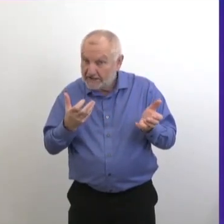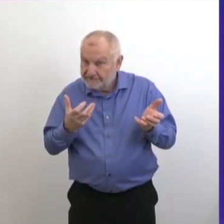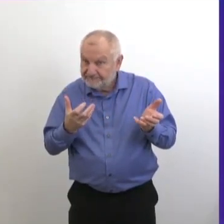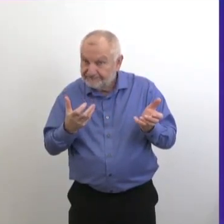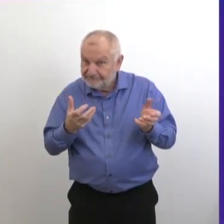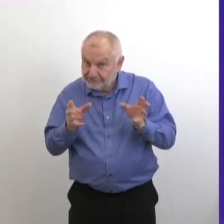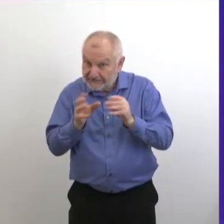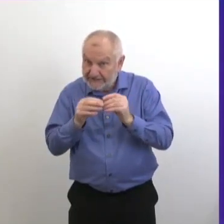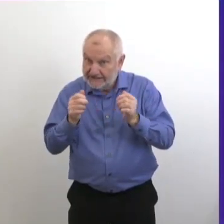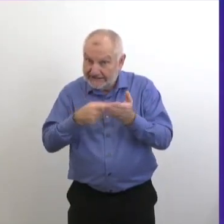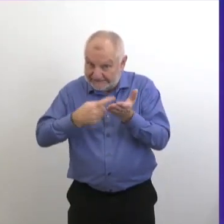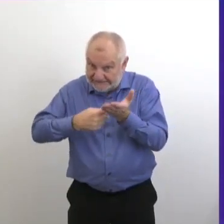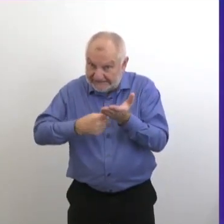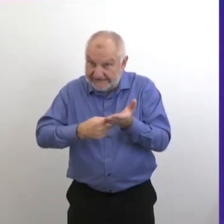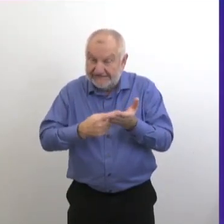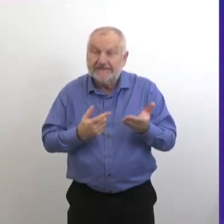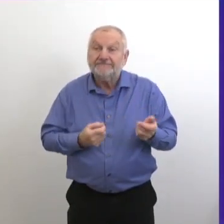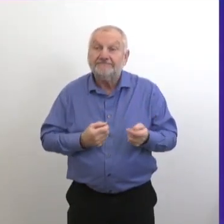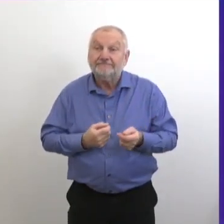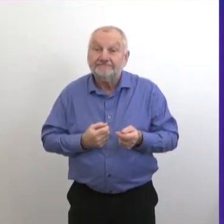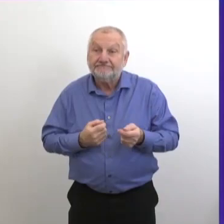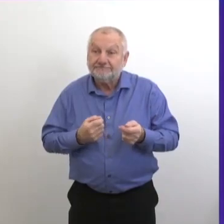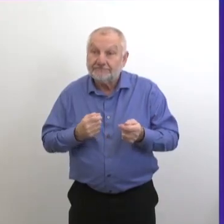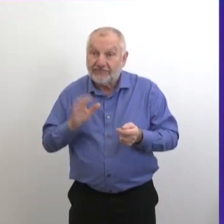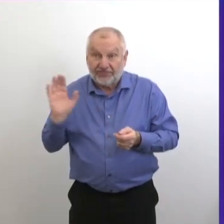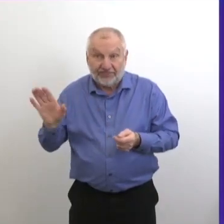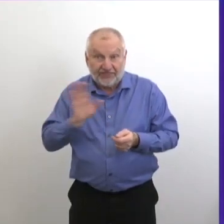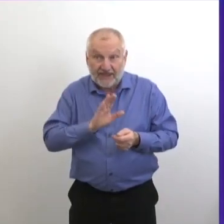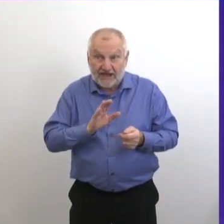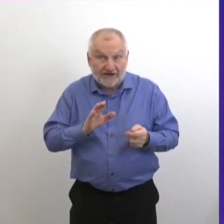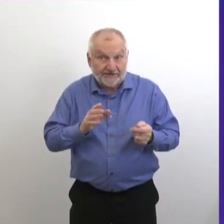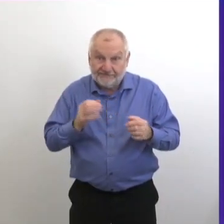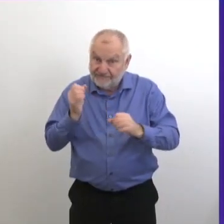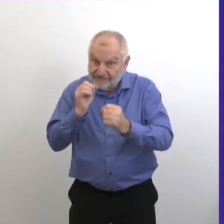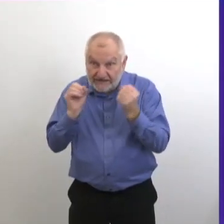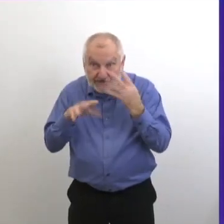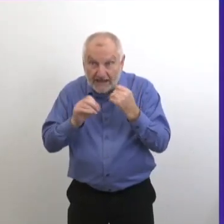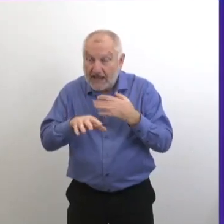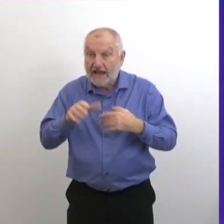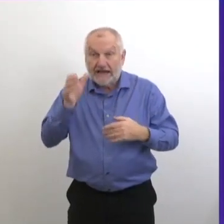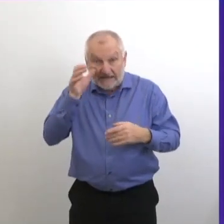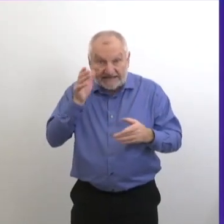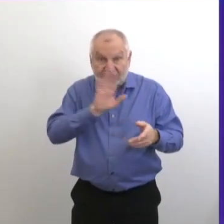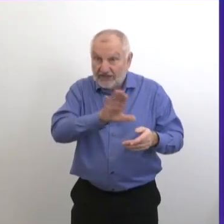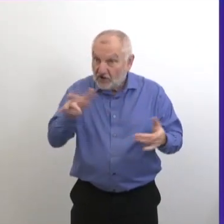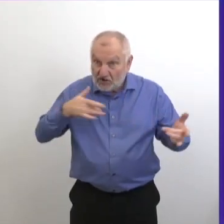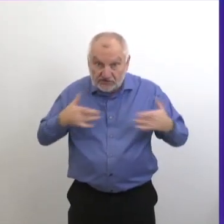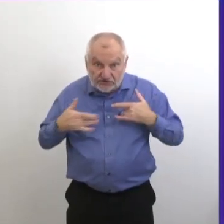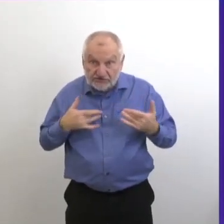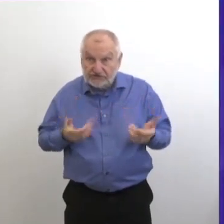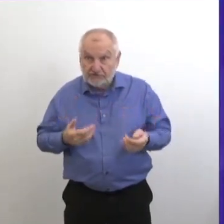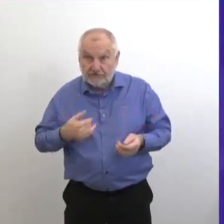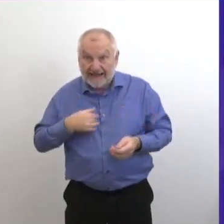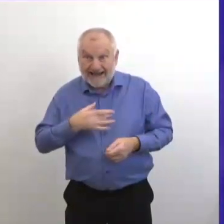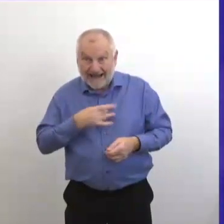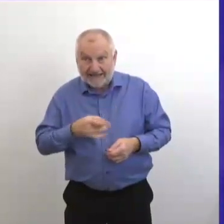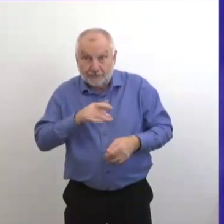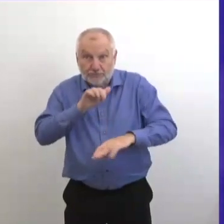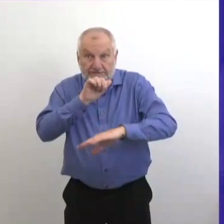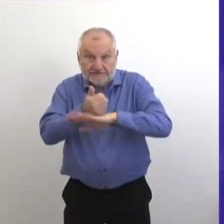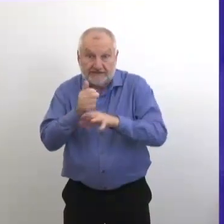discuter avec eux certaines des perspectives sur les nouvelles, les nouveaux ordres de santé publique et aussi les préoccupations. Oui, j'aimerais faire ça.